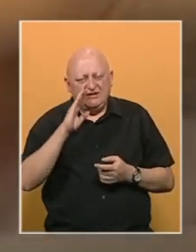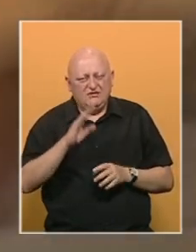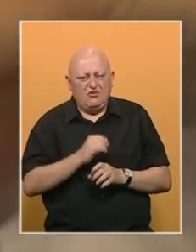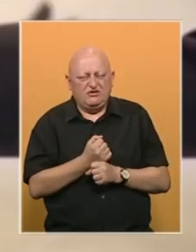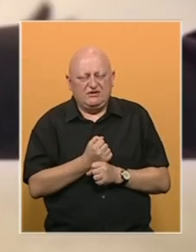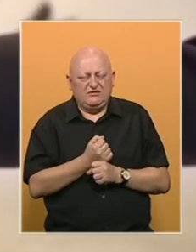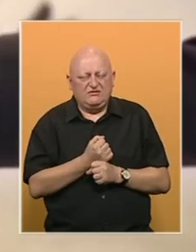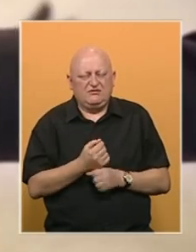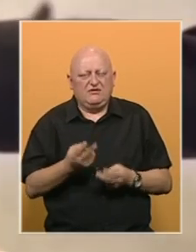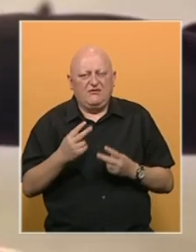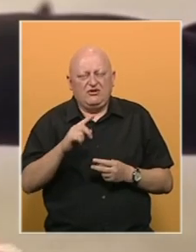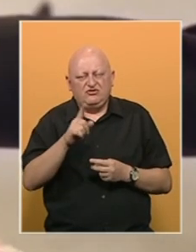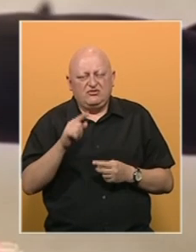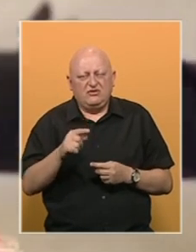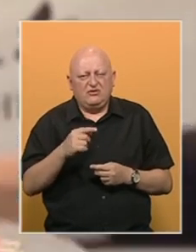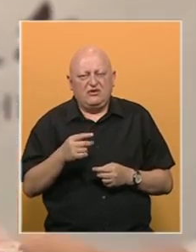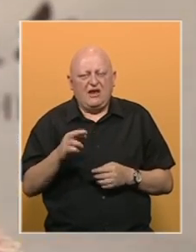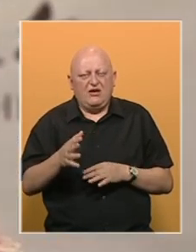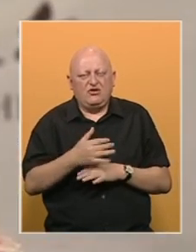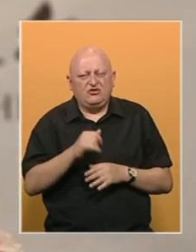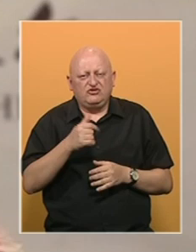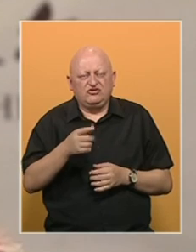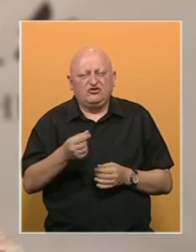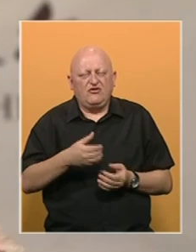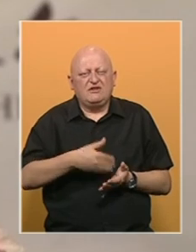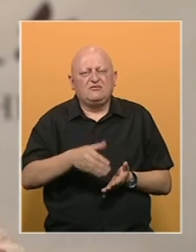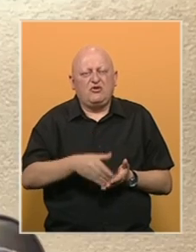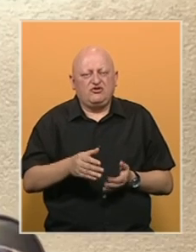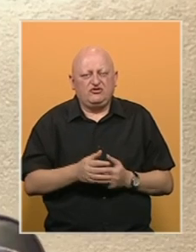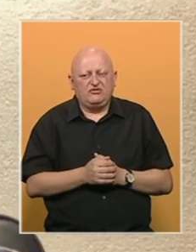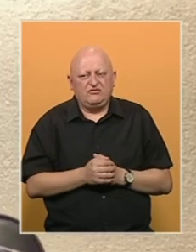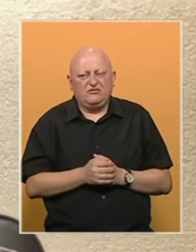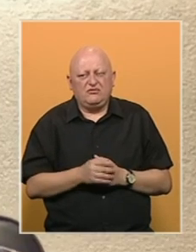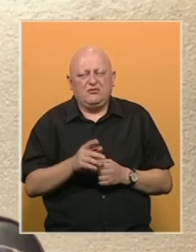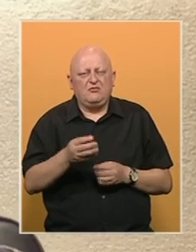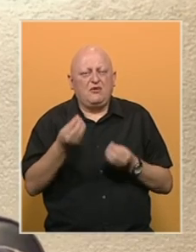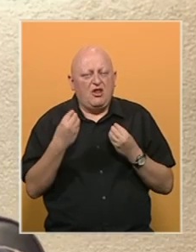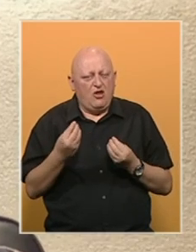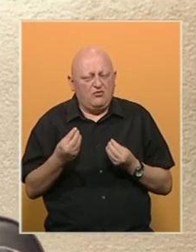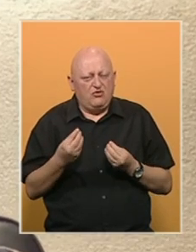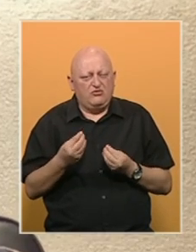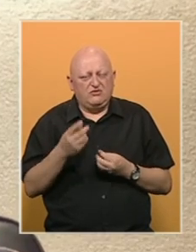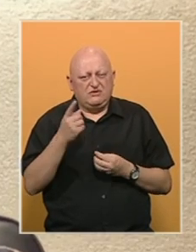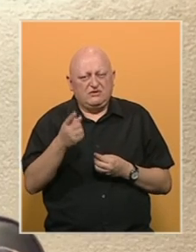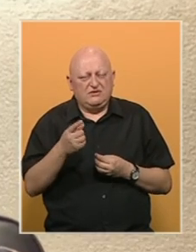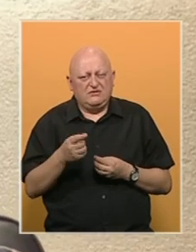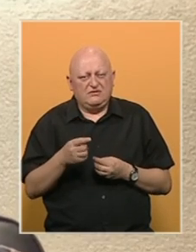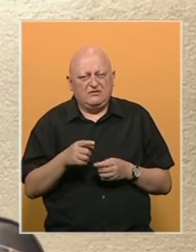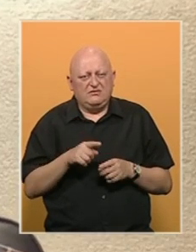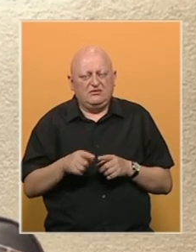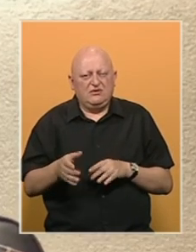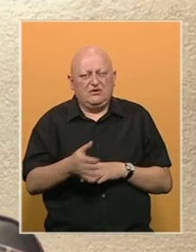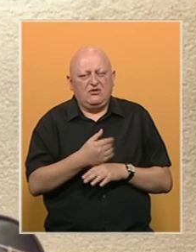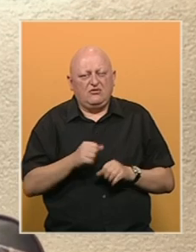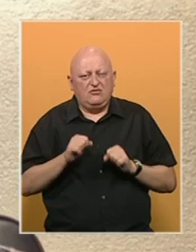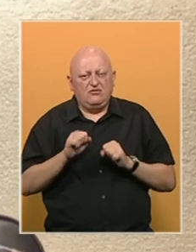Hercegovine. Bitnije pitanje, kažu ekonomisti, na što će novac biti potrošen. Bilo bi dobro da se ista koriste za